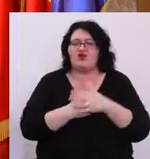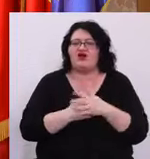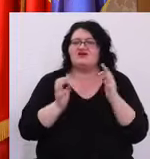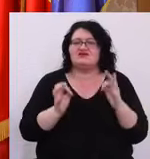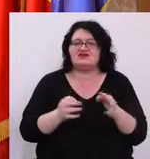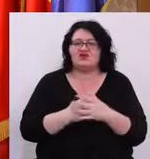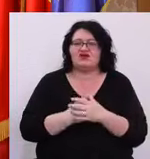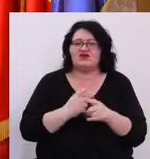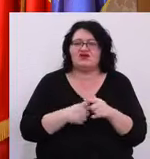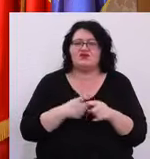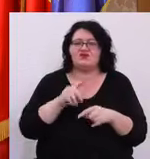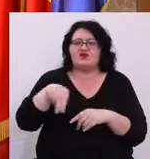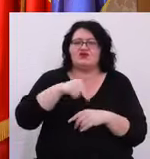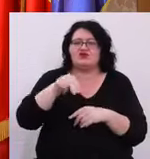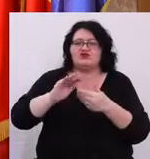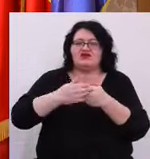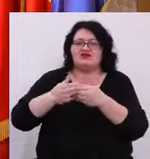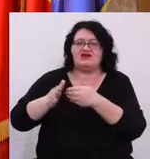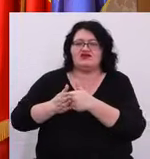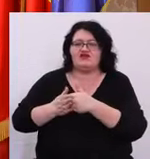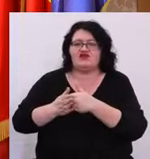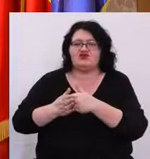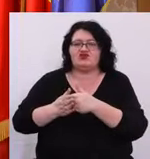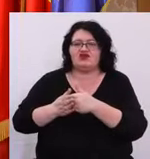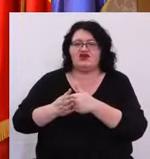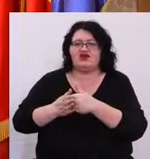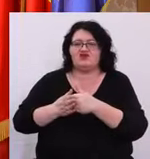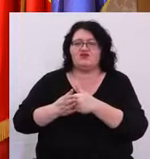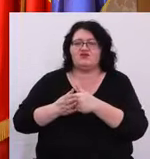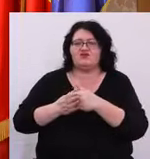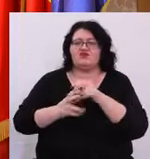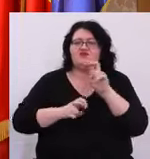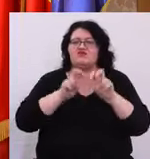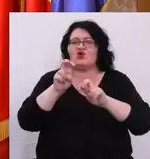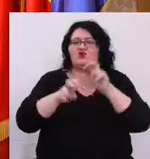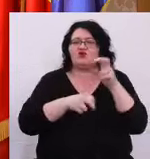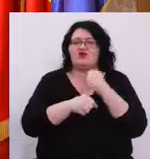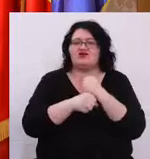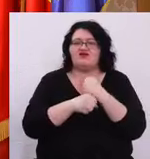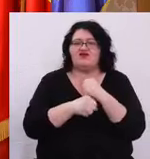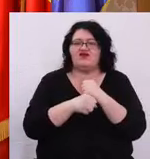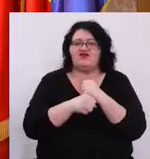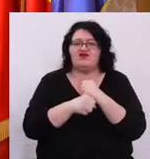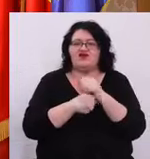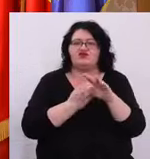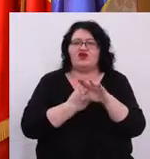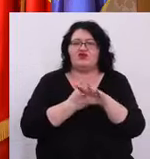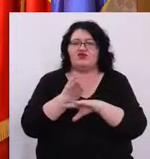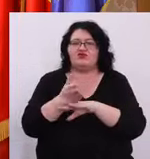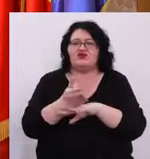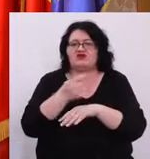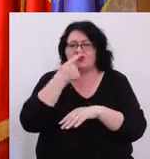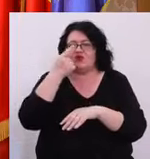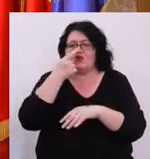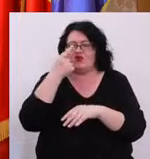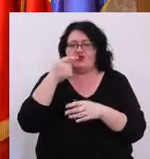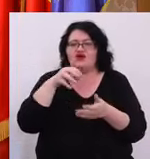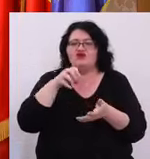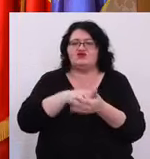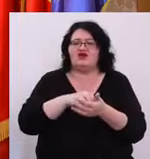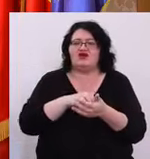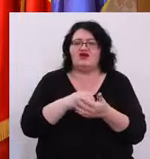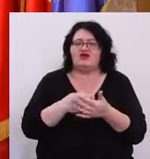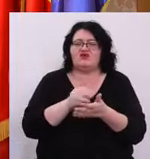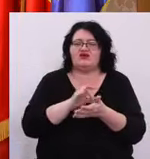Sigur că în județele vecine mamografiile se vor putea acorda și în orașele reședință de